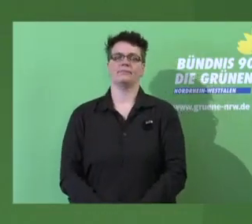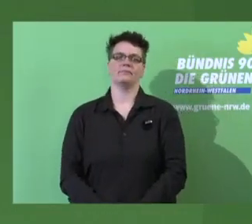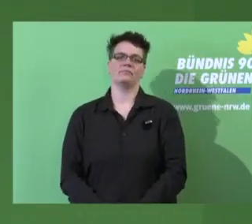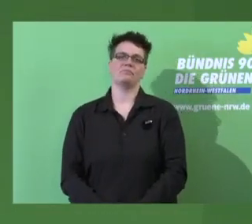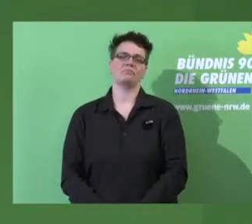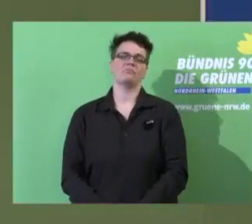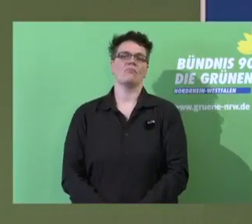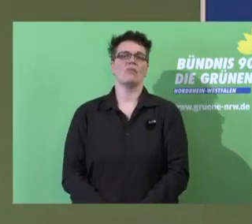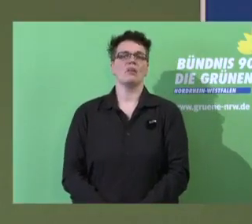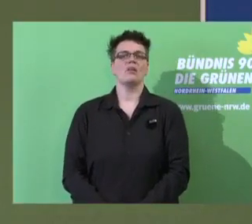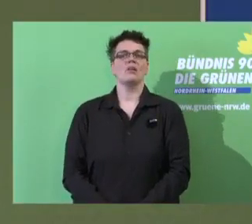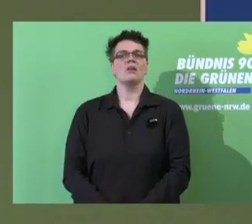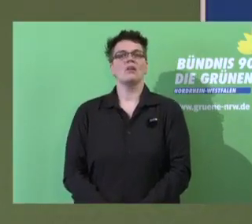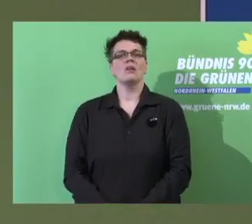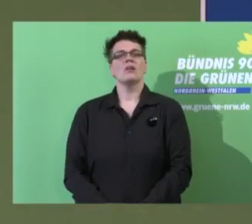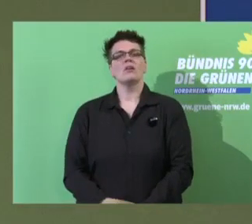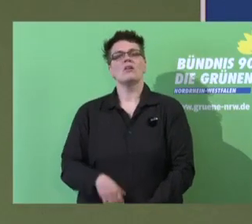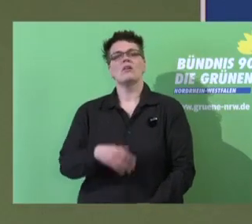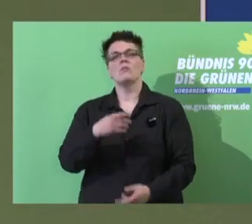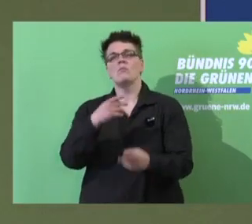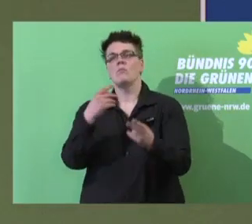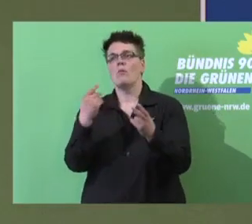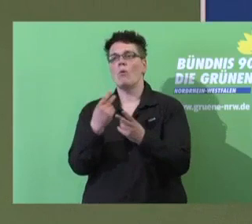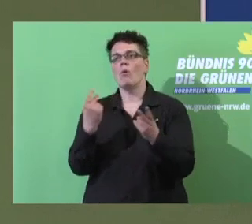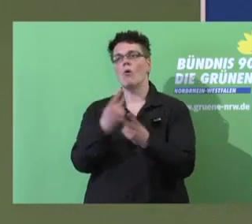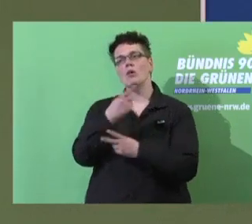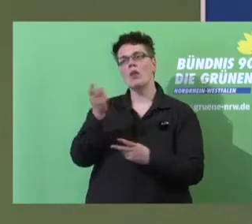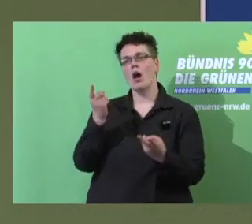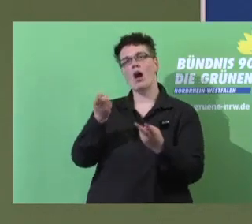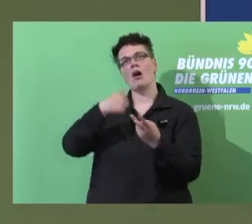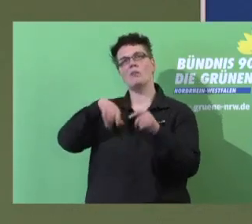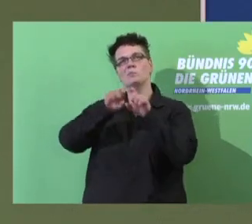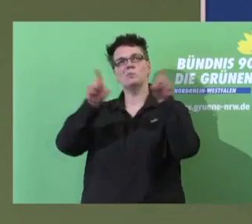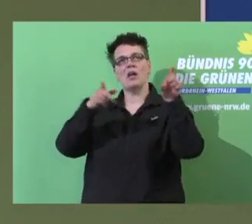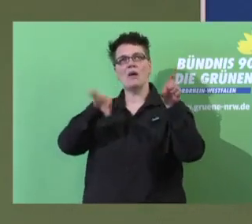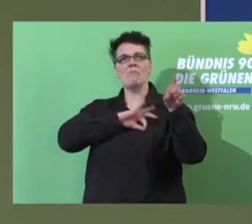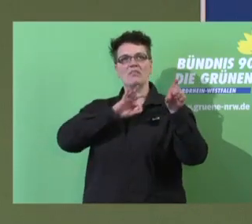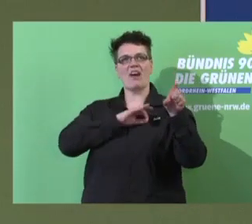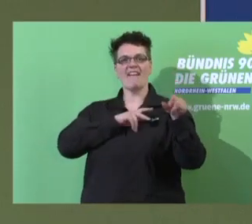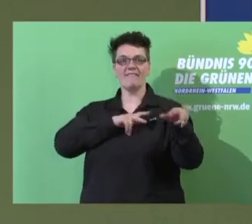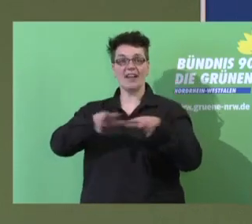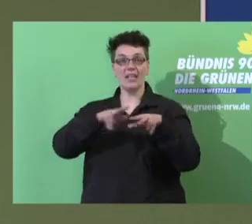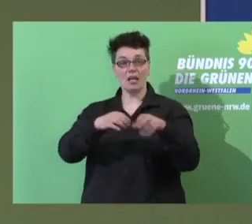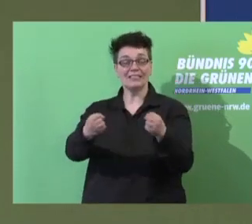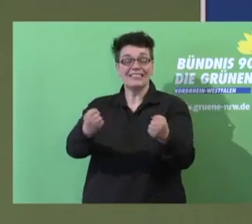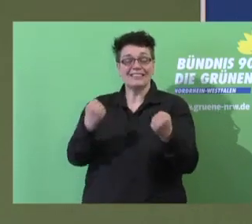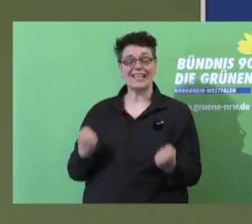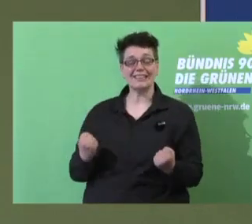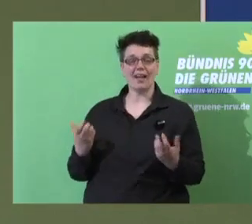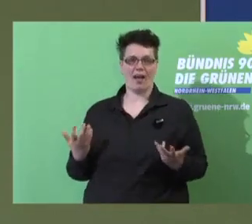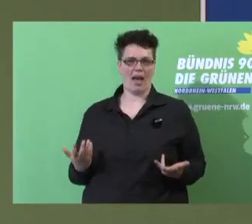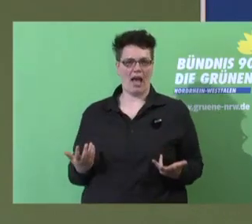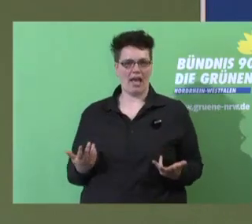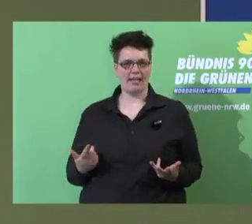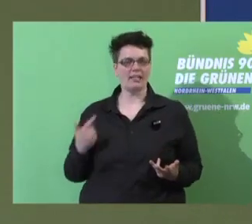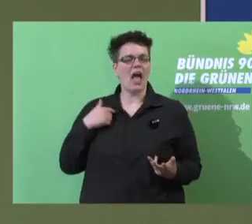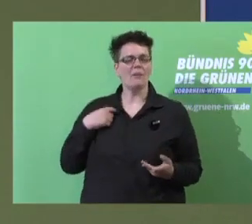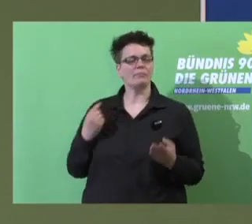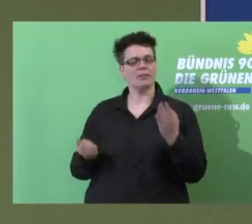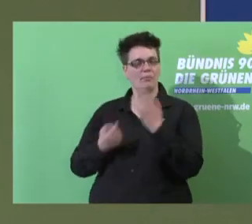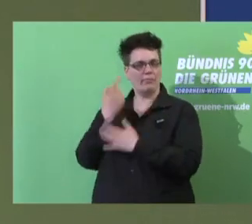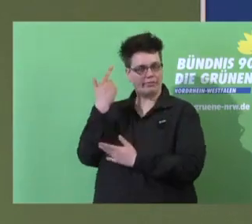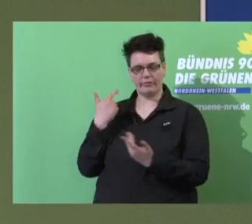Werdet zur Verkehrssicherheitspartei. Ich finde es ein bisschen schräg, dass die Kommunen begründen sollen,